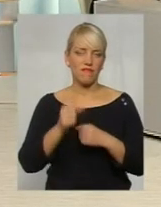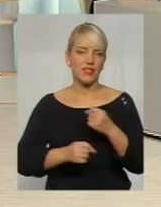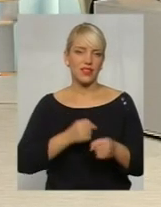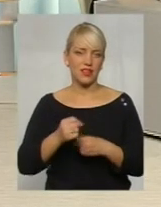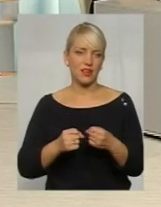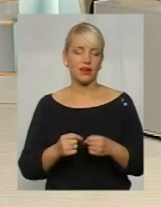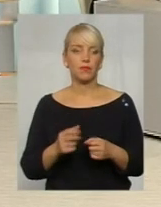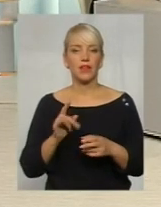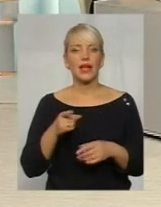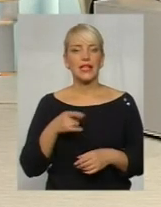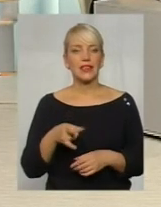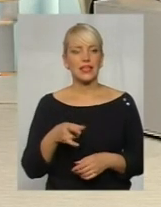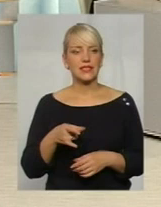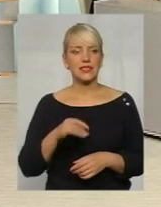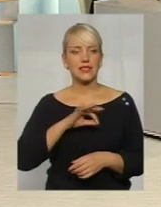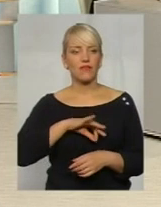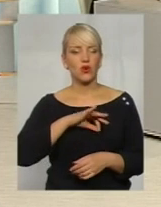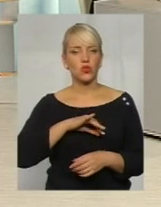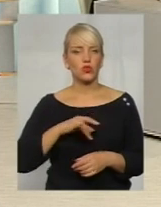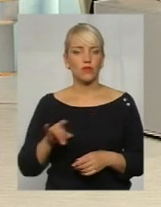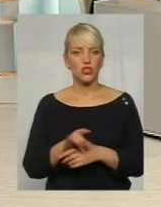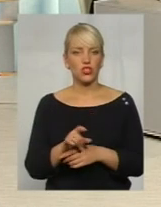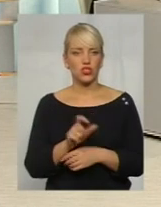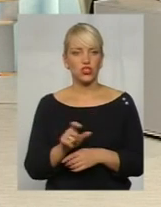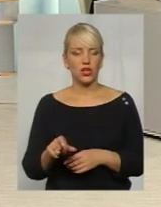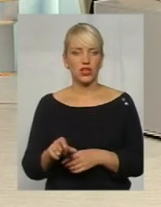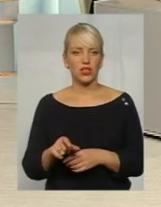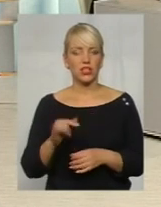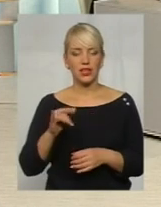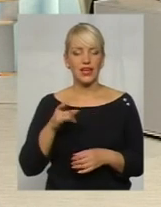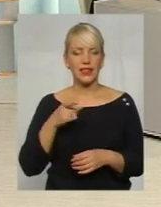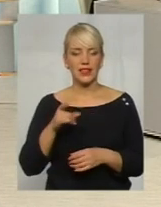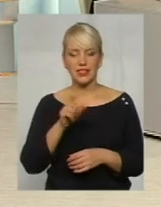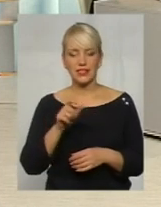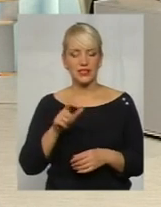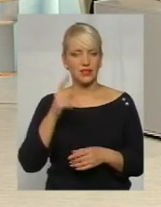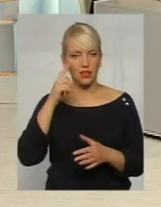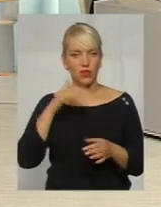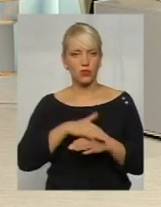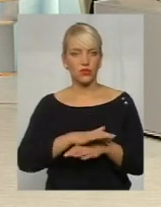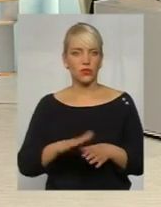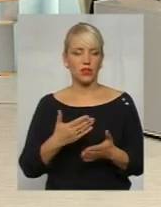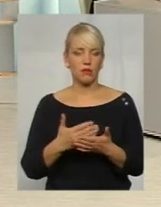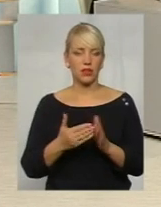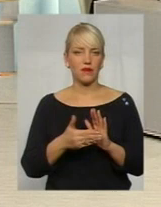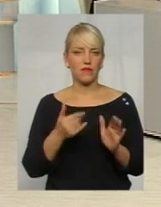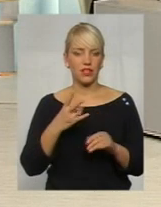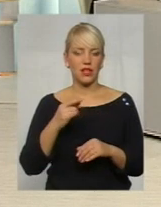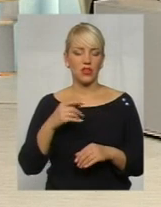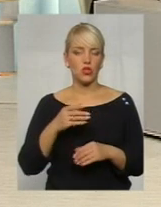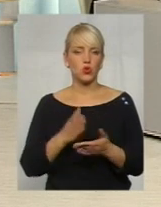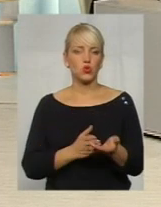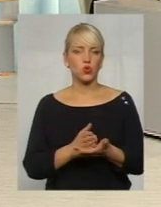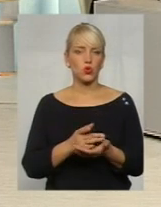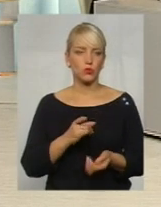Як правило, таксистів, використовуючи охраї, навіть таксист не усвідомлює. Надходить виклик на службу таксі.